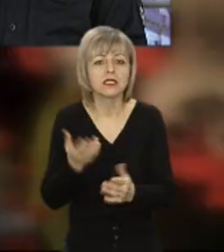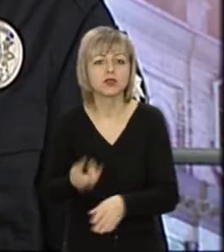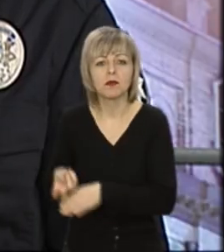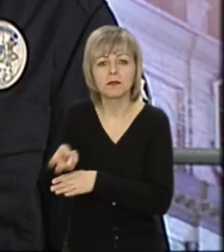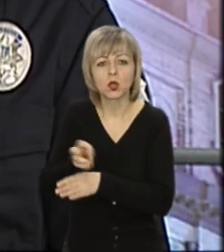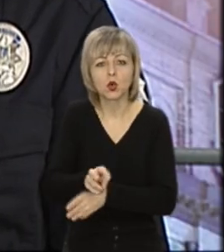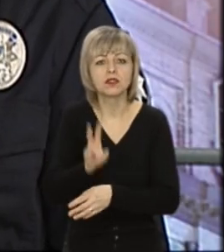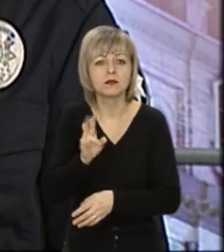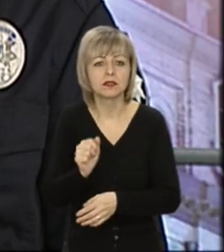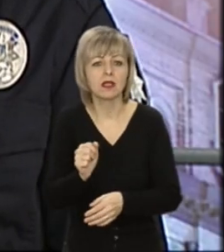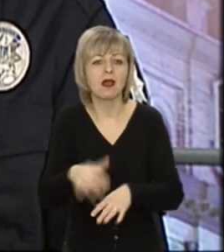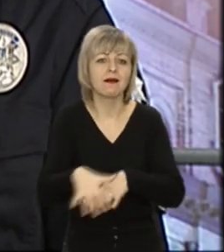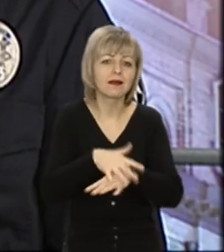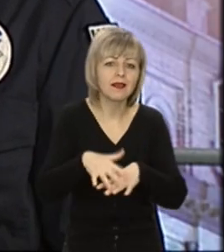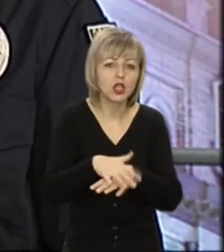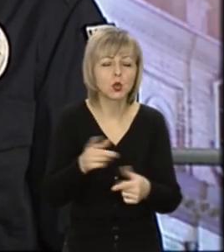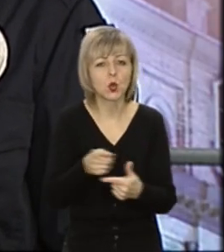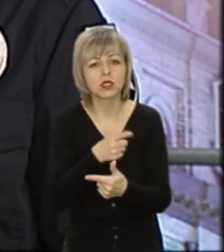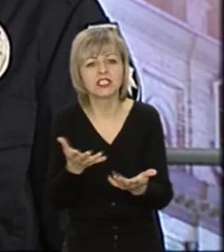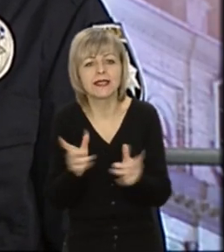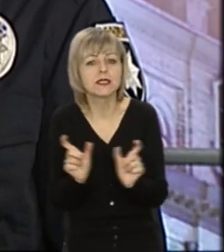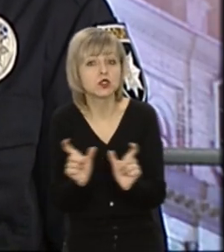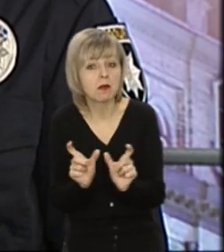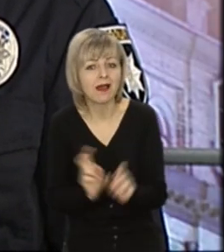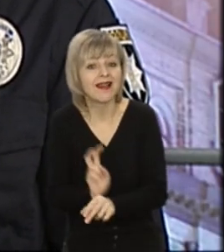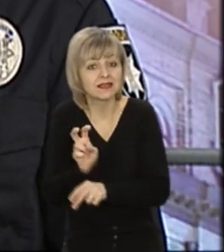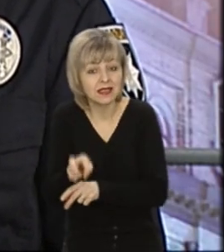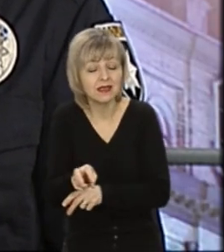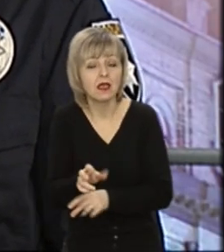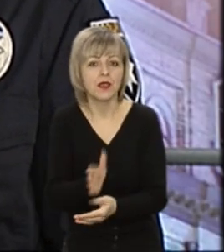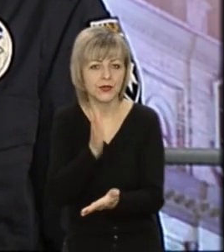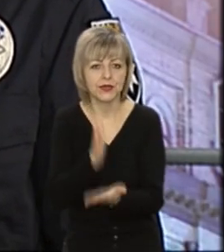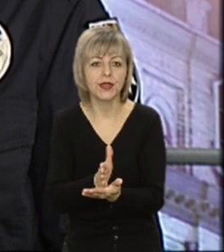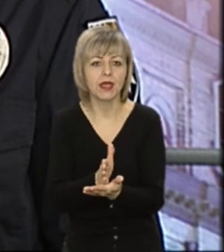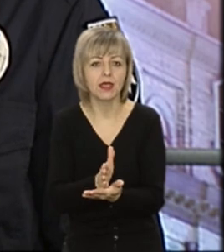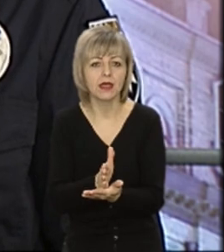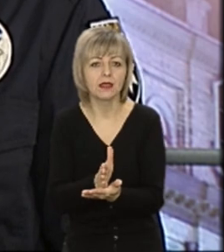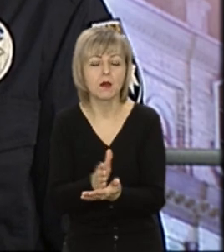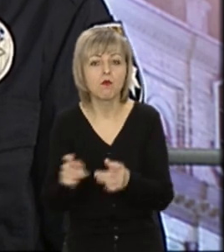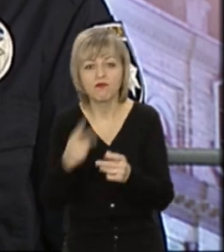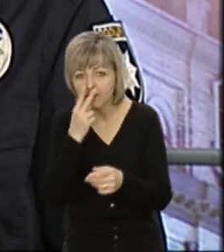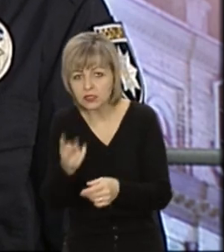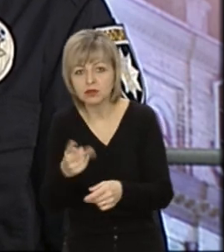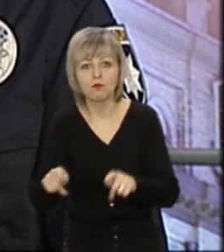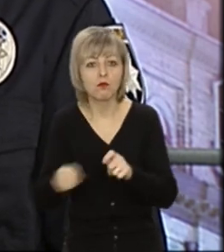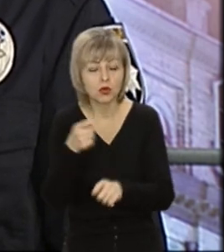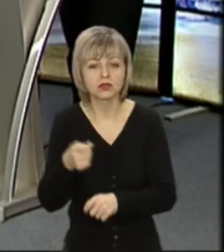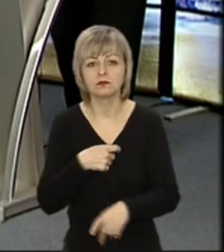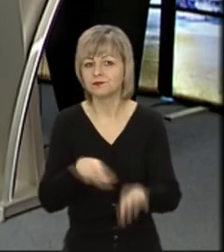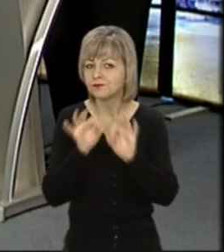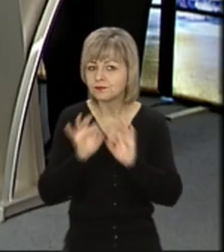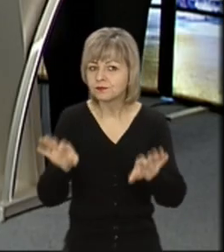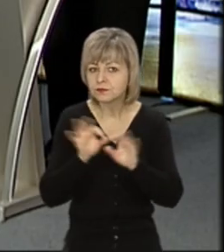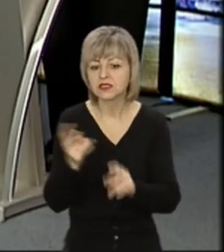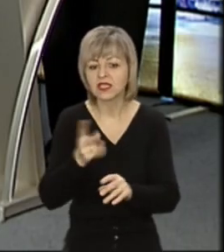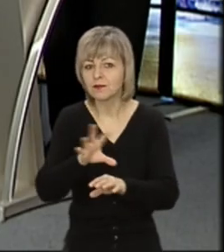ринок чи в якийсь там магазин, є певне порушення, ми все-таки говоримо, щоб